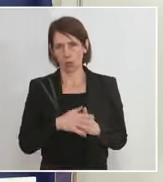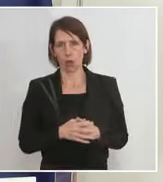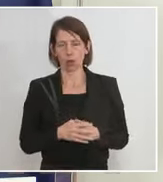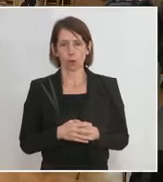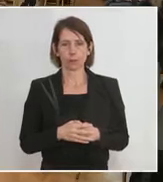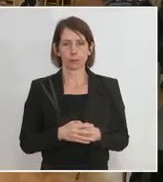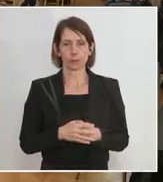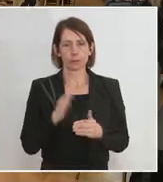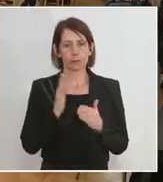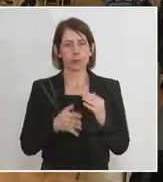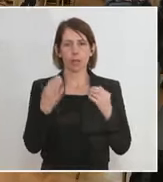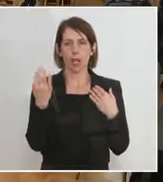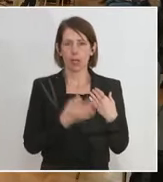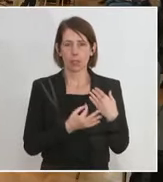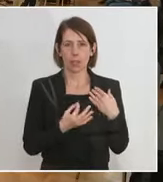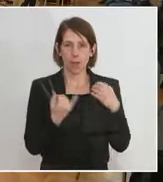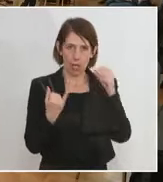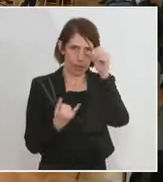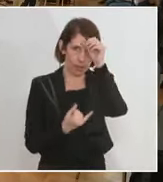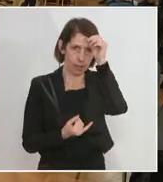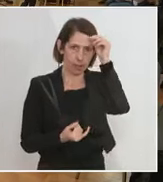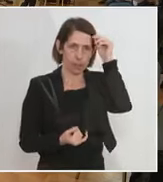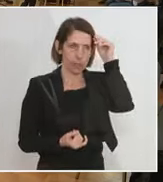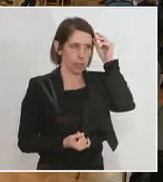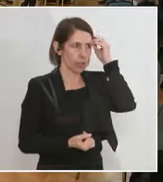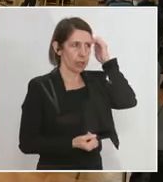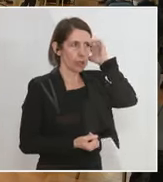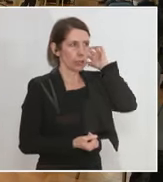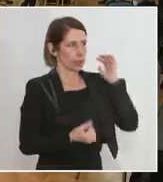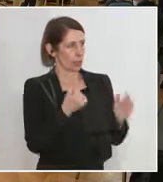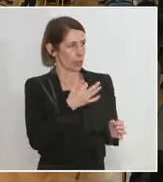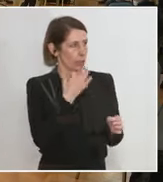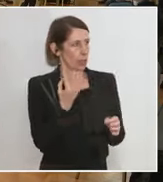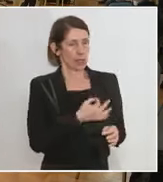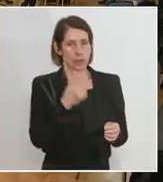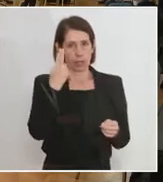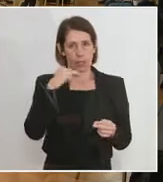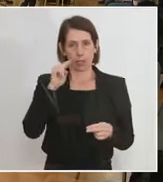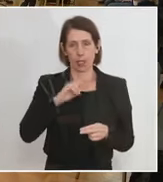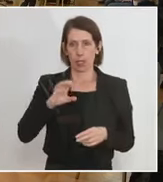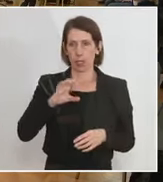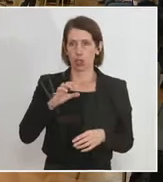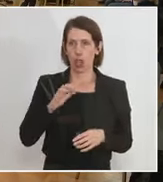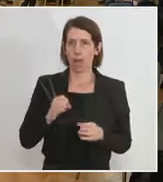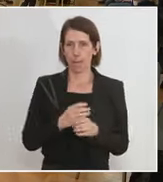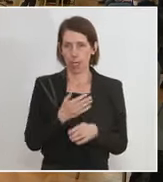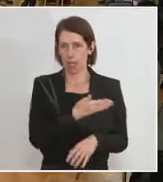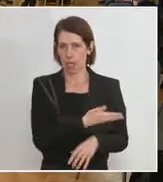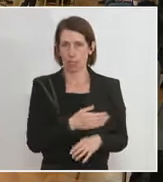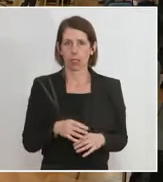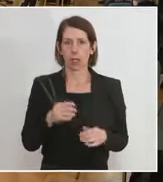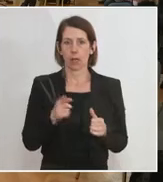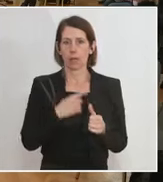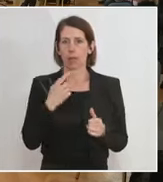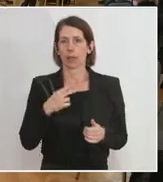Letzte Frage, Herr Mustafa de Lice, bitte. Meine Frage betrifft den Herrn Schallenberg. Wenn die Schulen schließen im